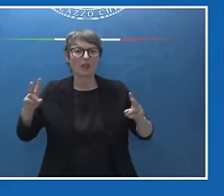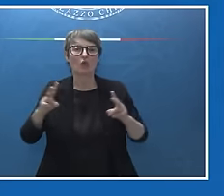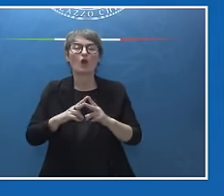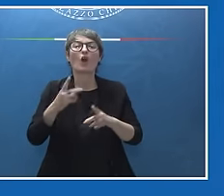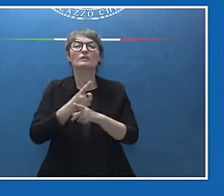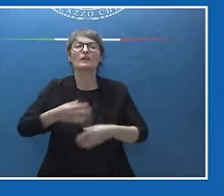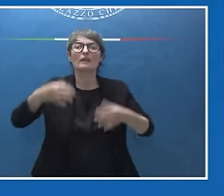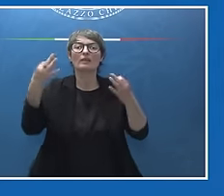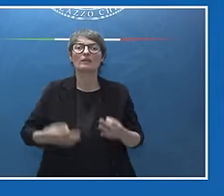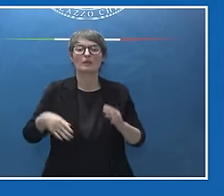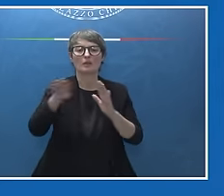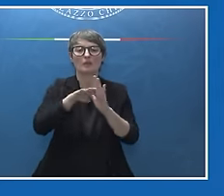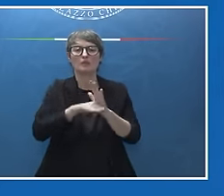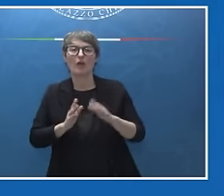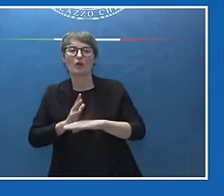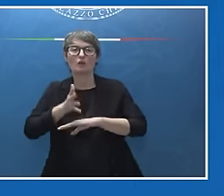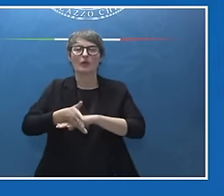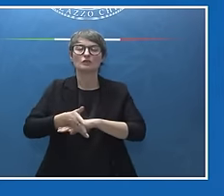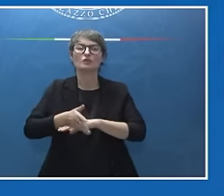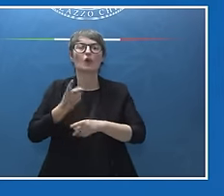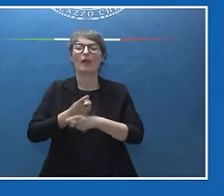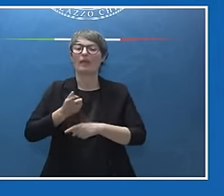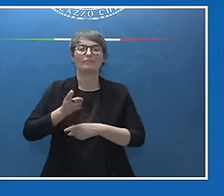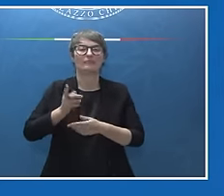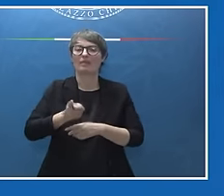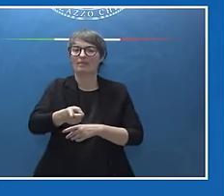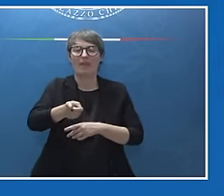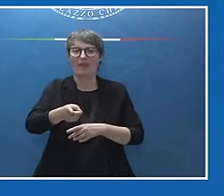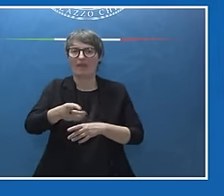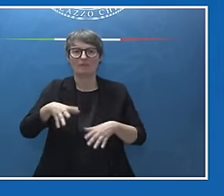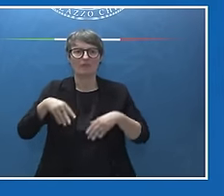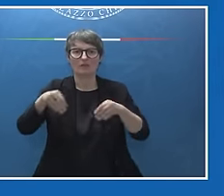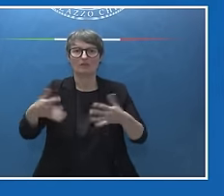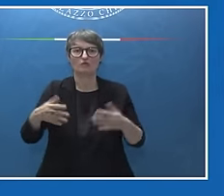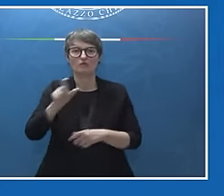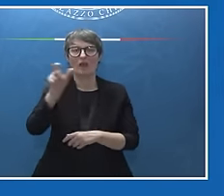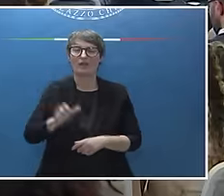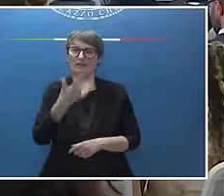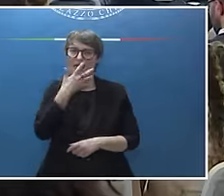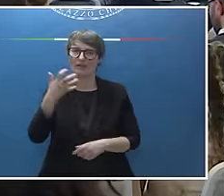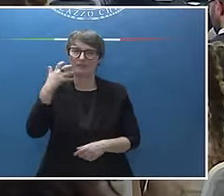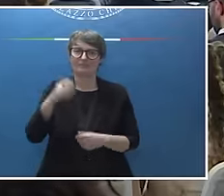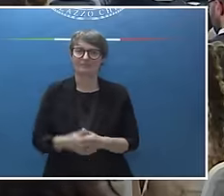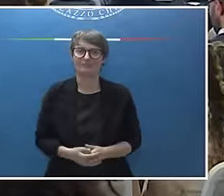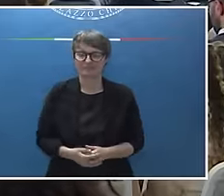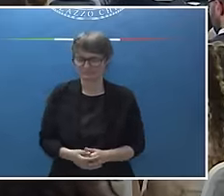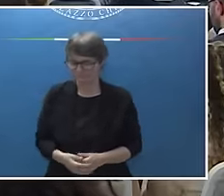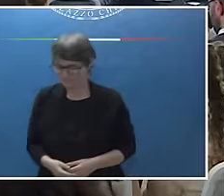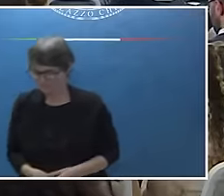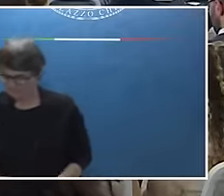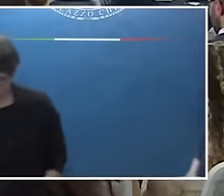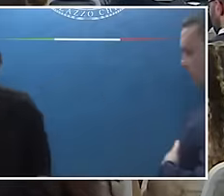il prima possibile operativi su questa materia che, come sapete, per l'Italia di particolare importanza. Abbiamo Ronny